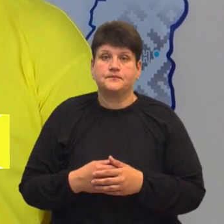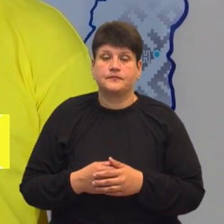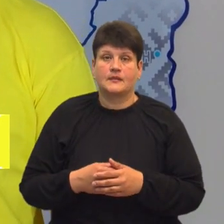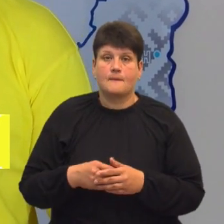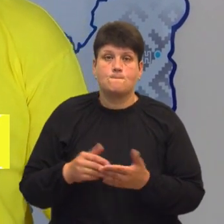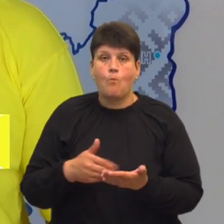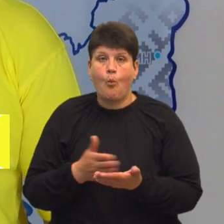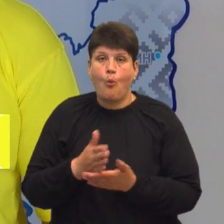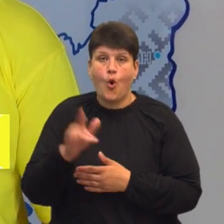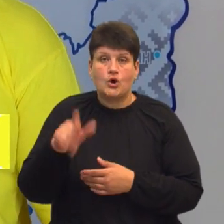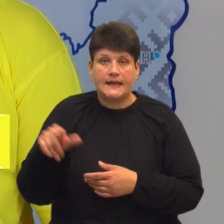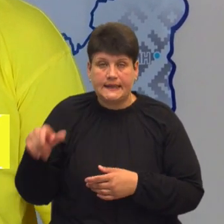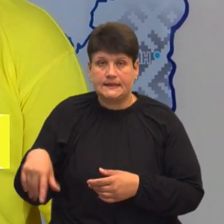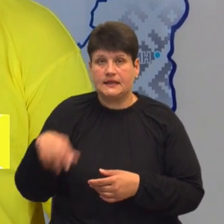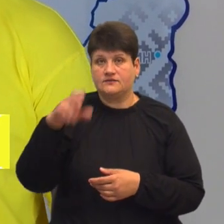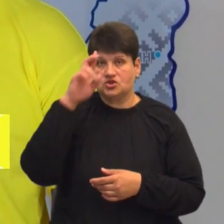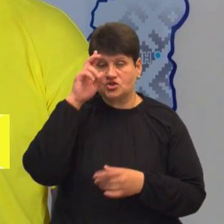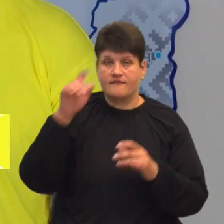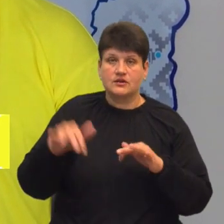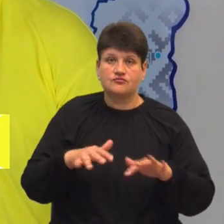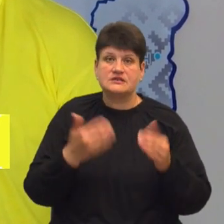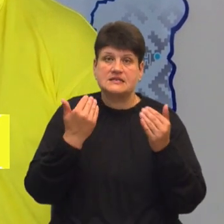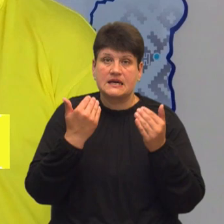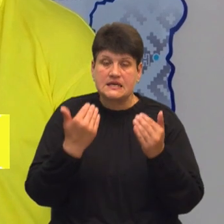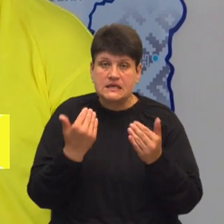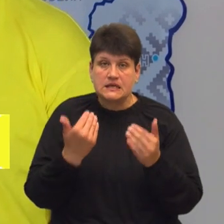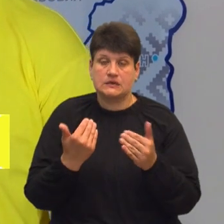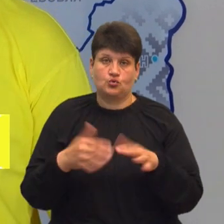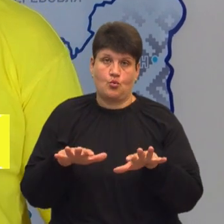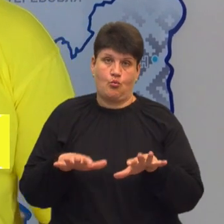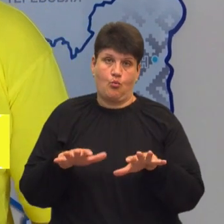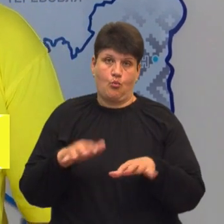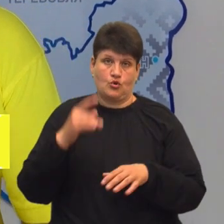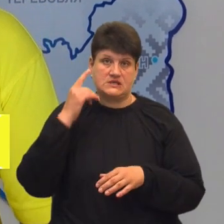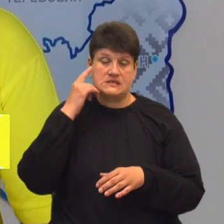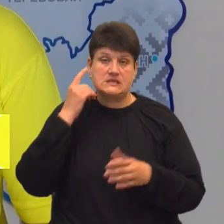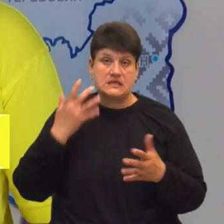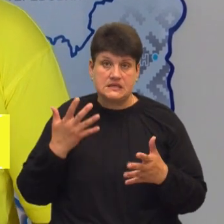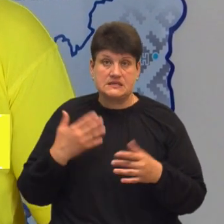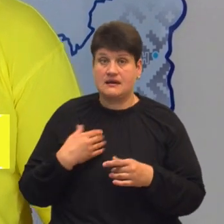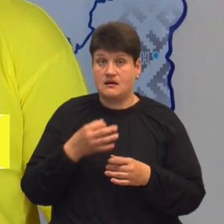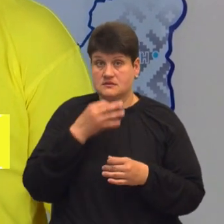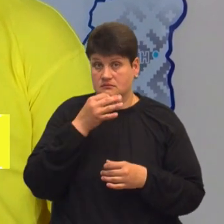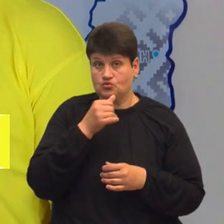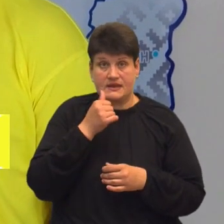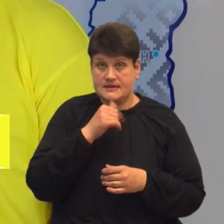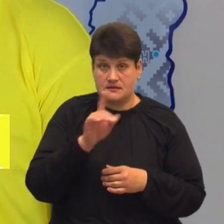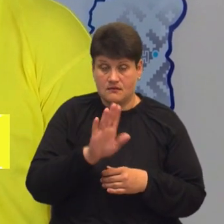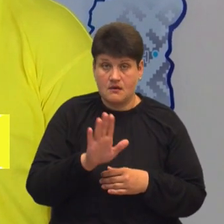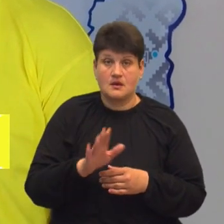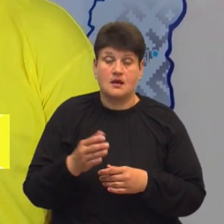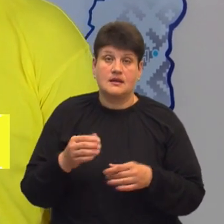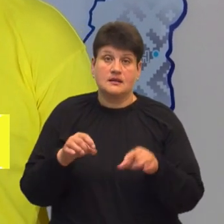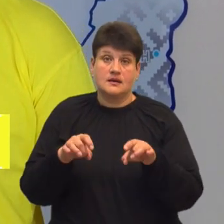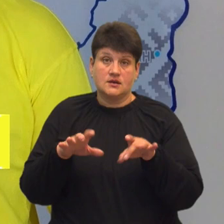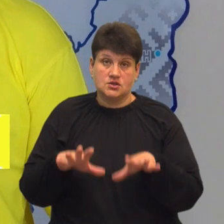політиків і державних діячів за їхню принципову позицію. Я не знаю, чи я відкрию секрет, але у нас одна з перших річей на сесію